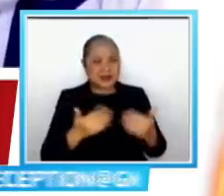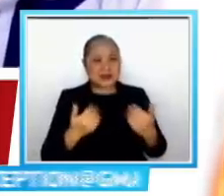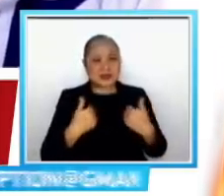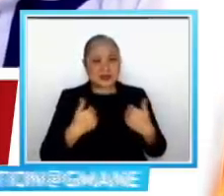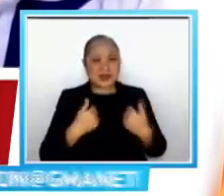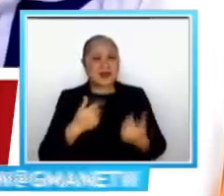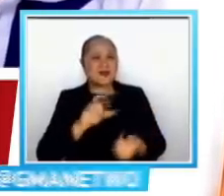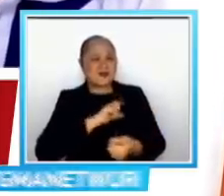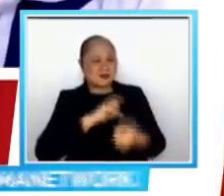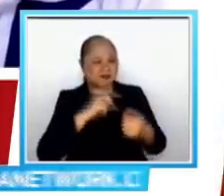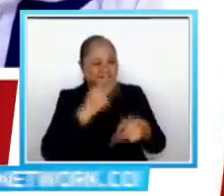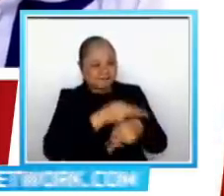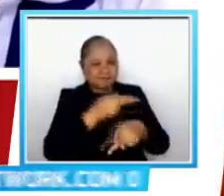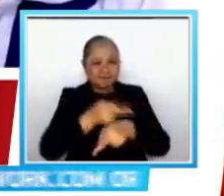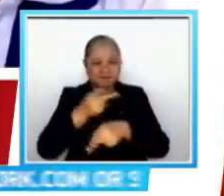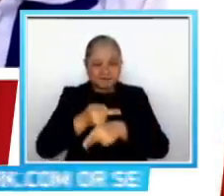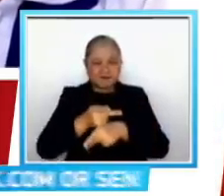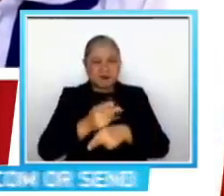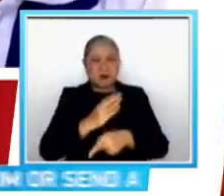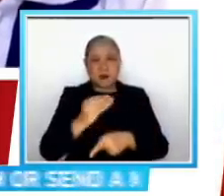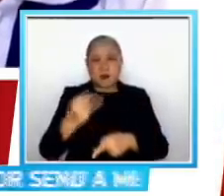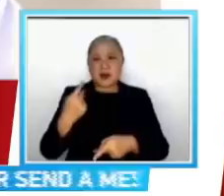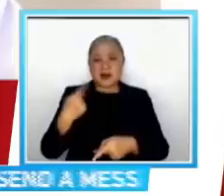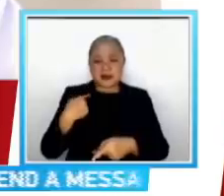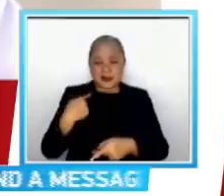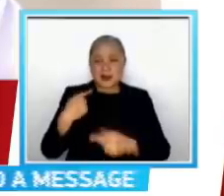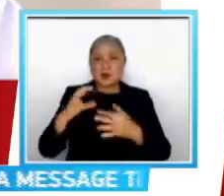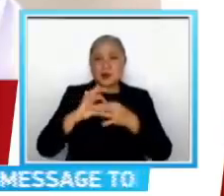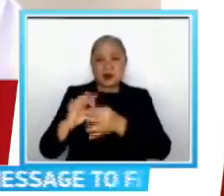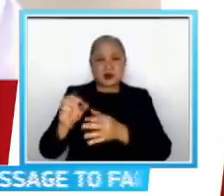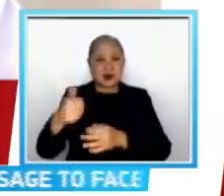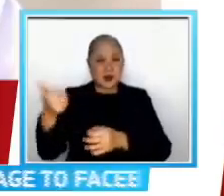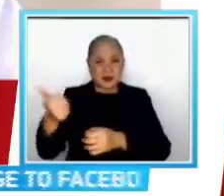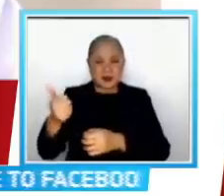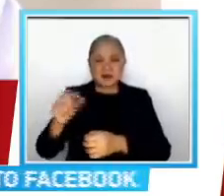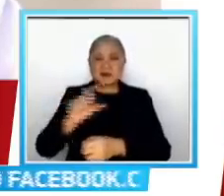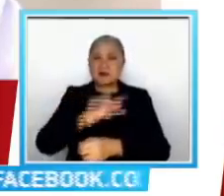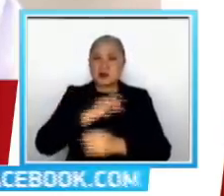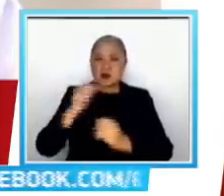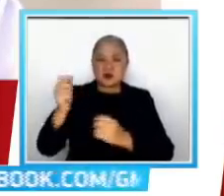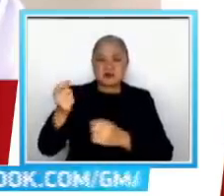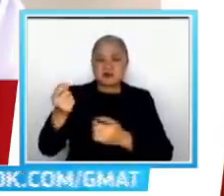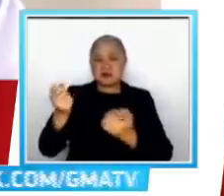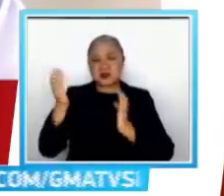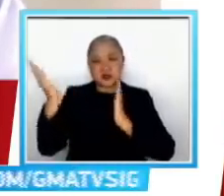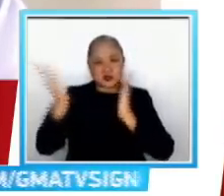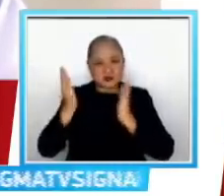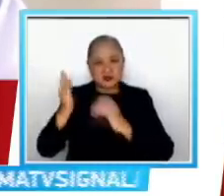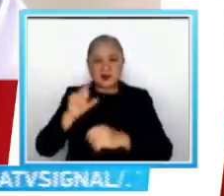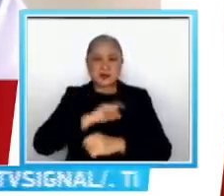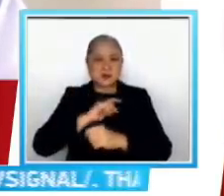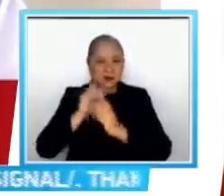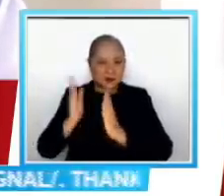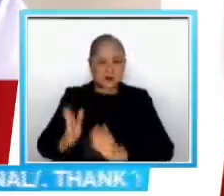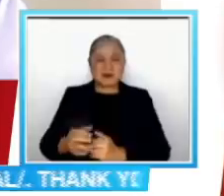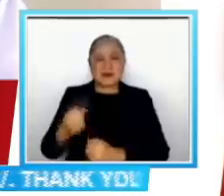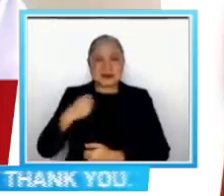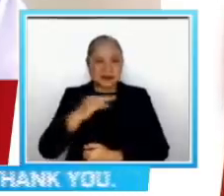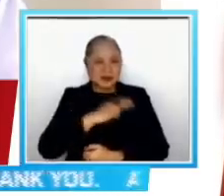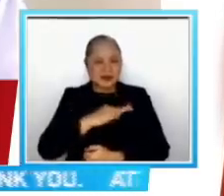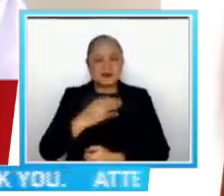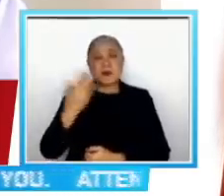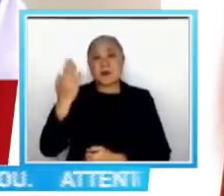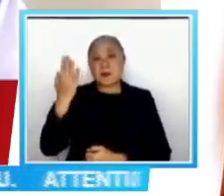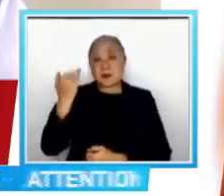activity po tayo And then we will coordinate with the other law enforcement service with regard to this po, no? Dahil pinapaalalahanin po